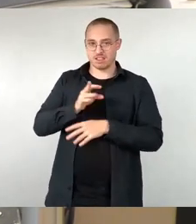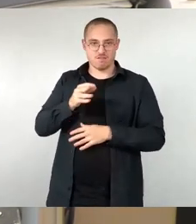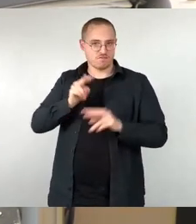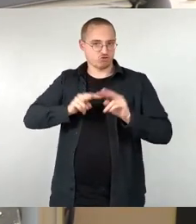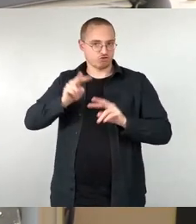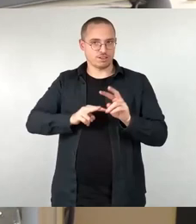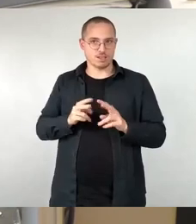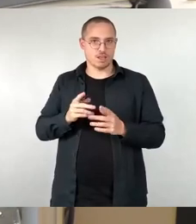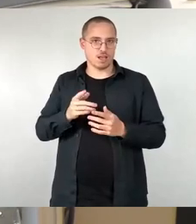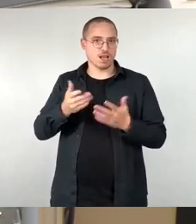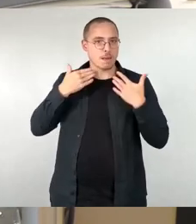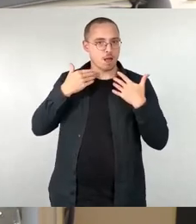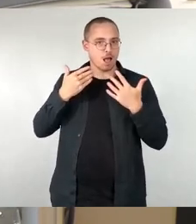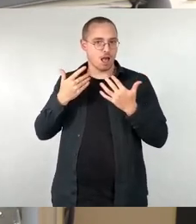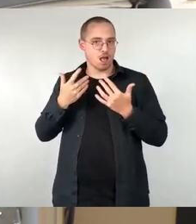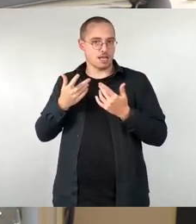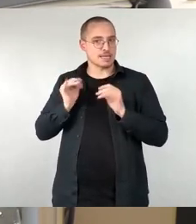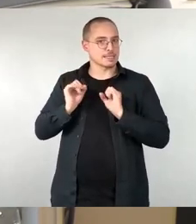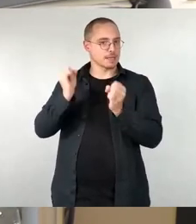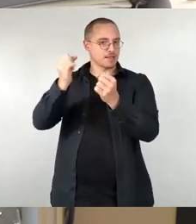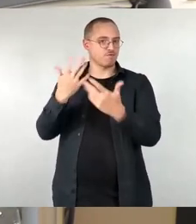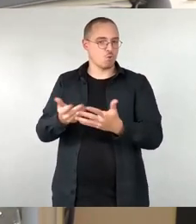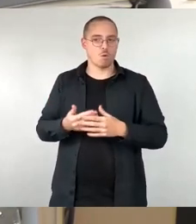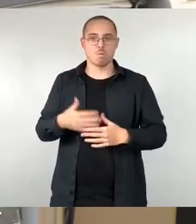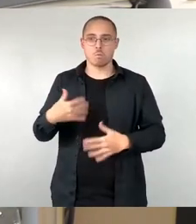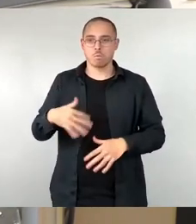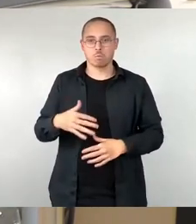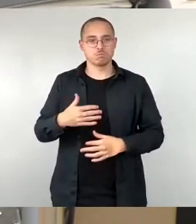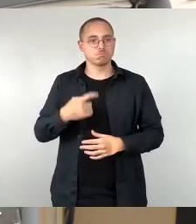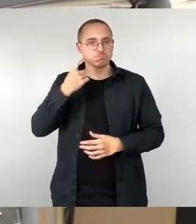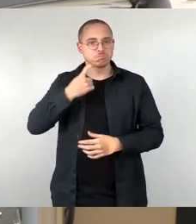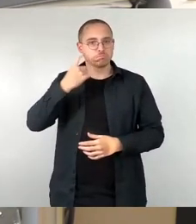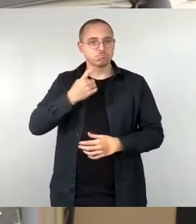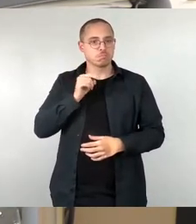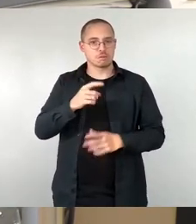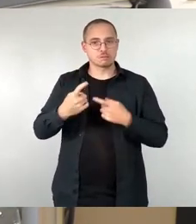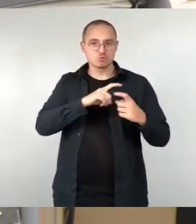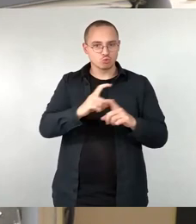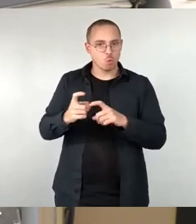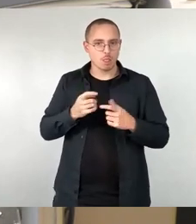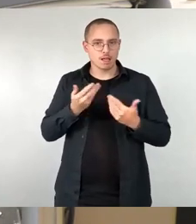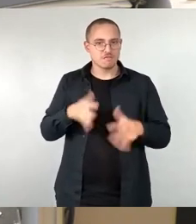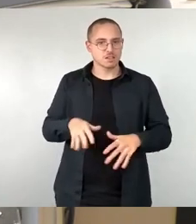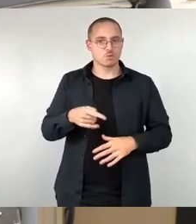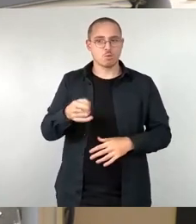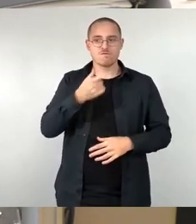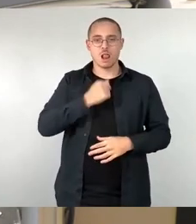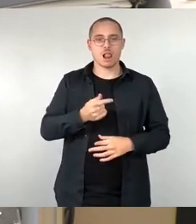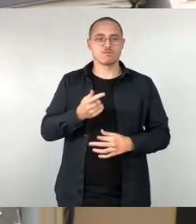Satzungsentwürfen gewundert. In der Diskussion wurde um eine Ausgewogenheit der Interessen gestritten,